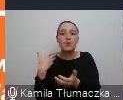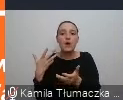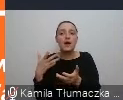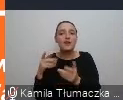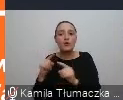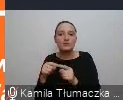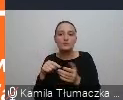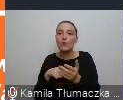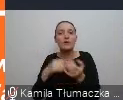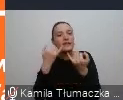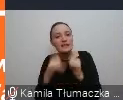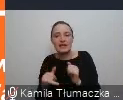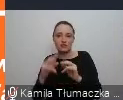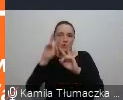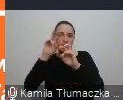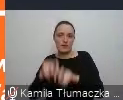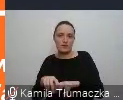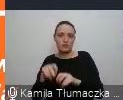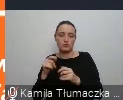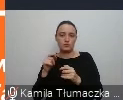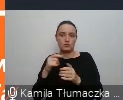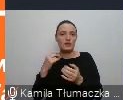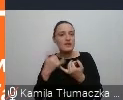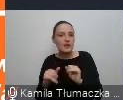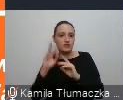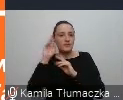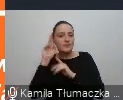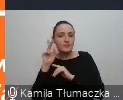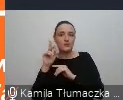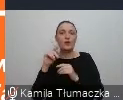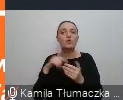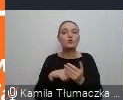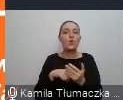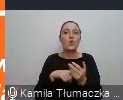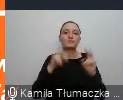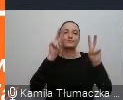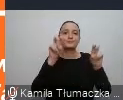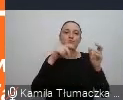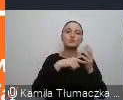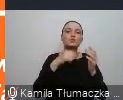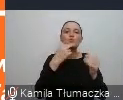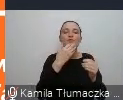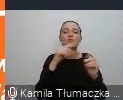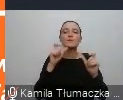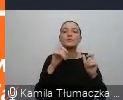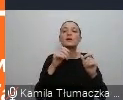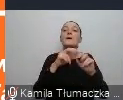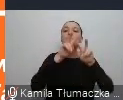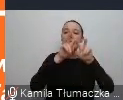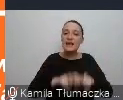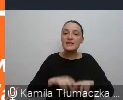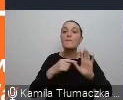całkowicie się do niego inaczej odnosi, czyli na przykład w tej chwili zdanie to brzmi, że badania wciąż